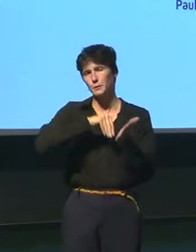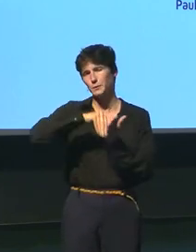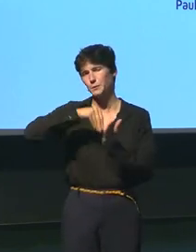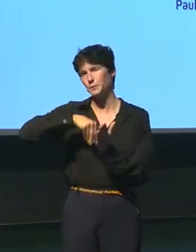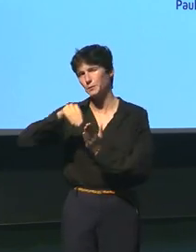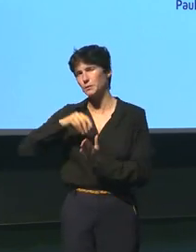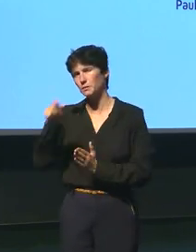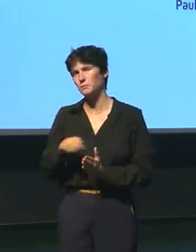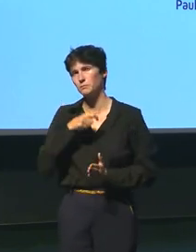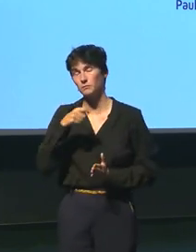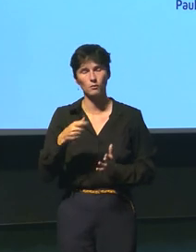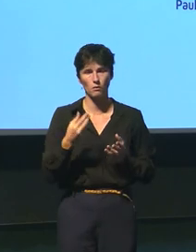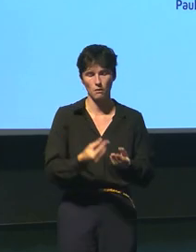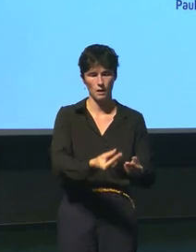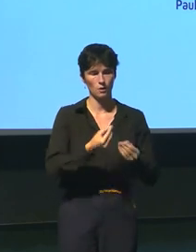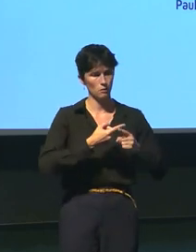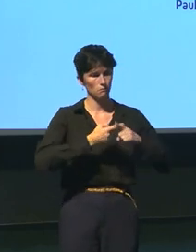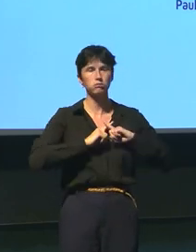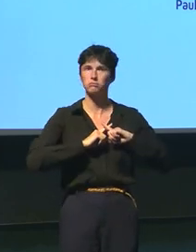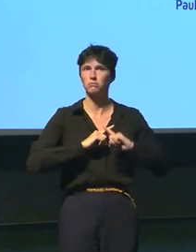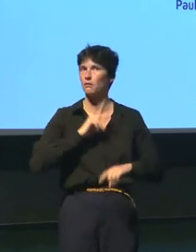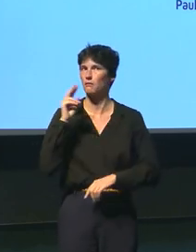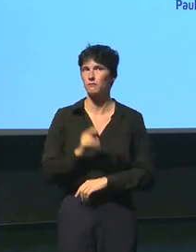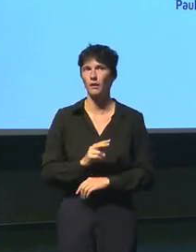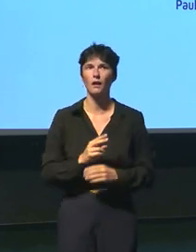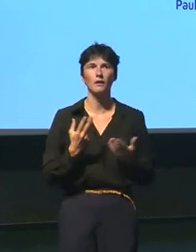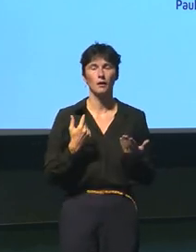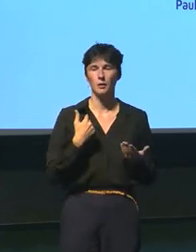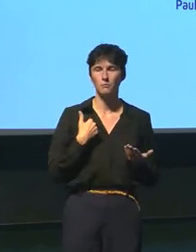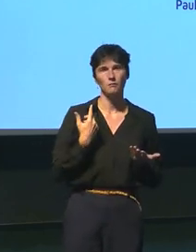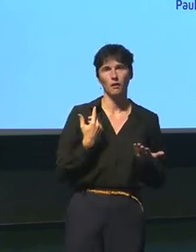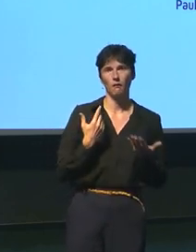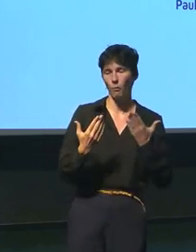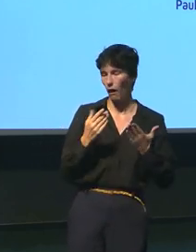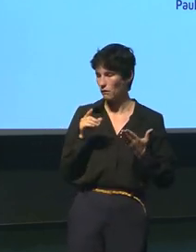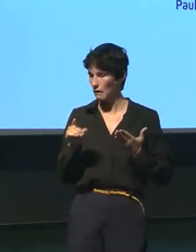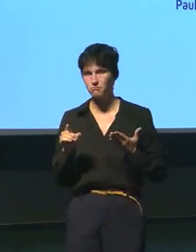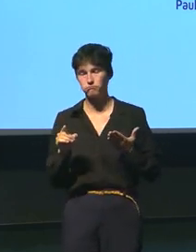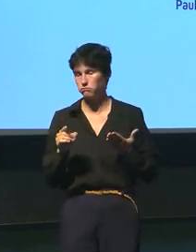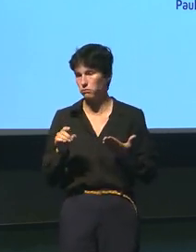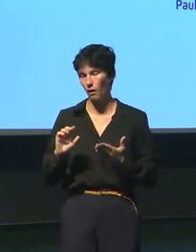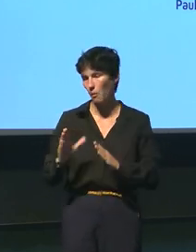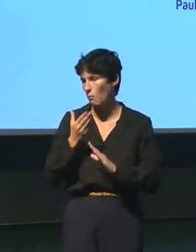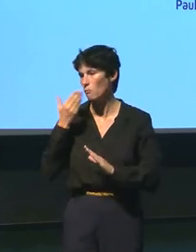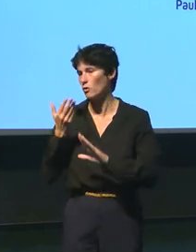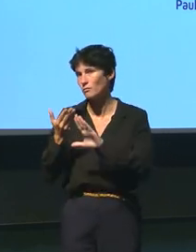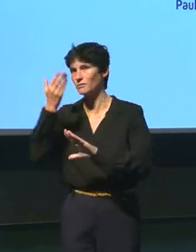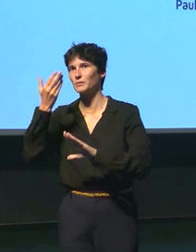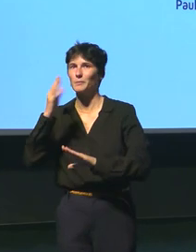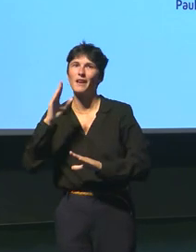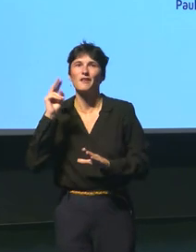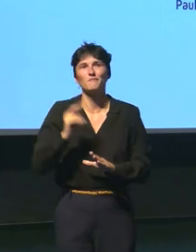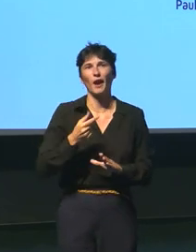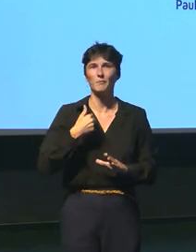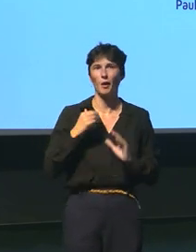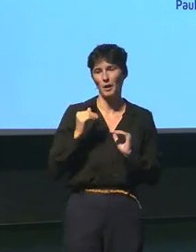qui sont tout aussi convaincants c'est vrai que je n'en ai pas trouvé aussi géniaux j'ai un petit vieux bien de mon enfance